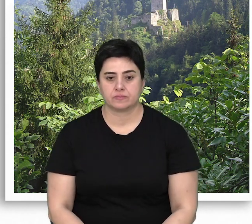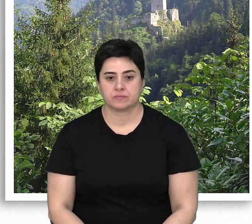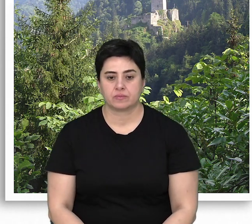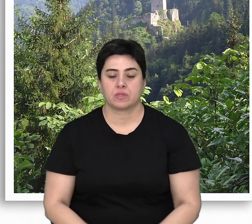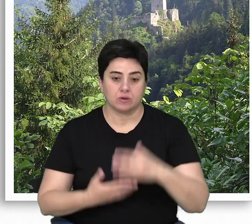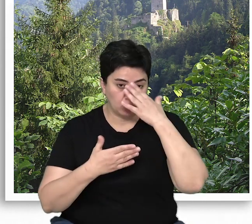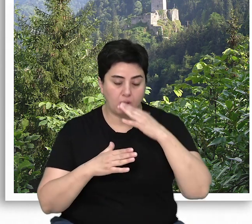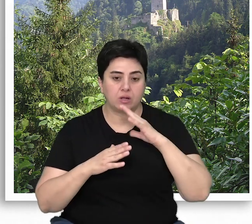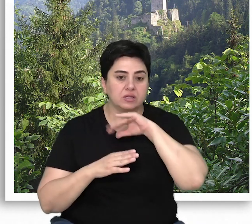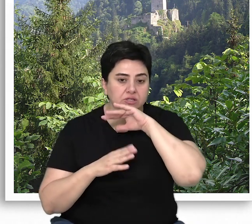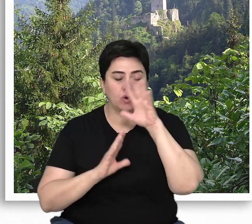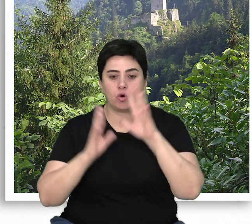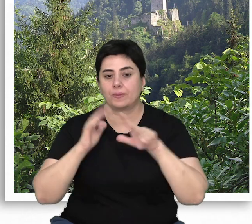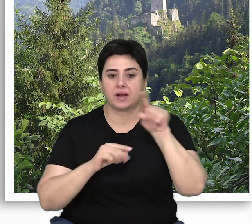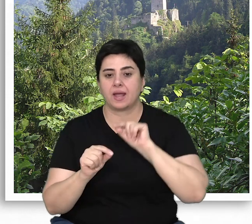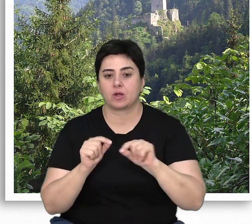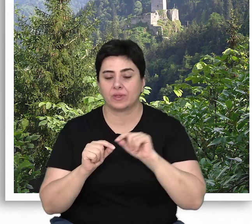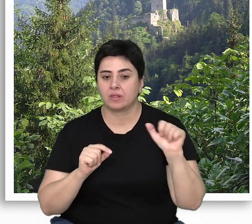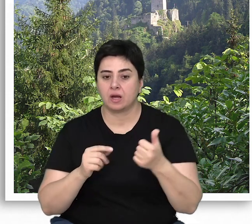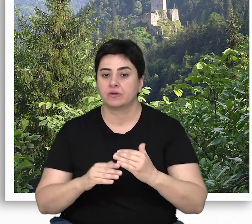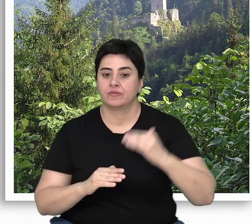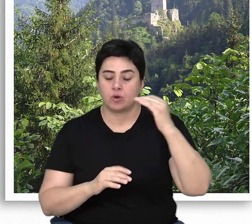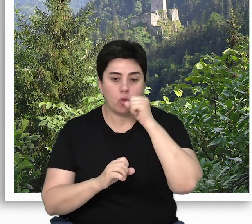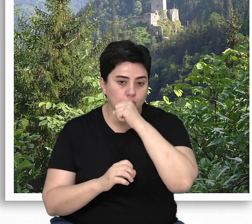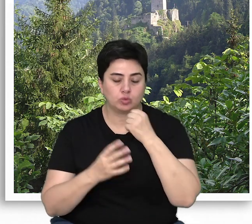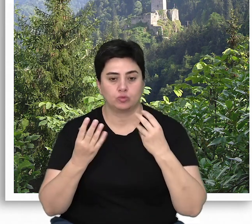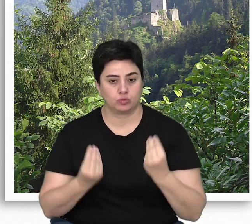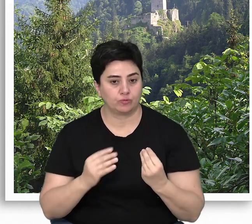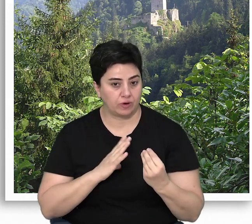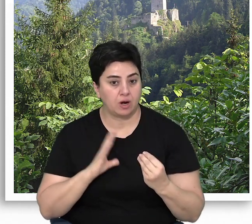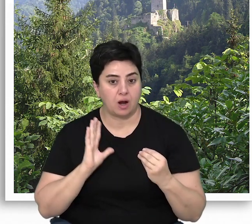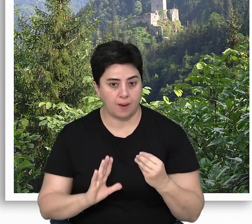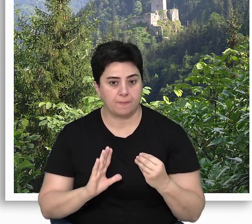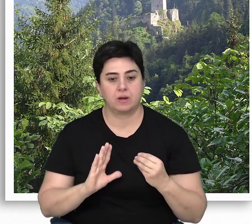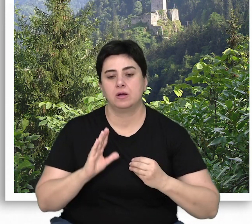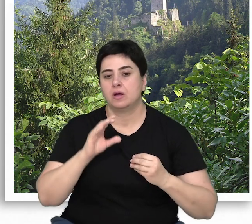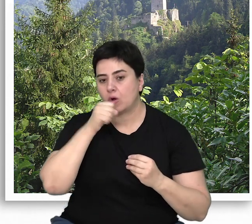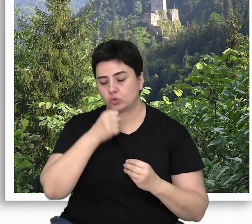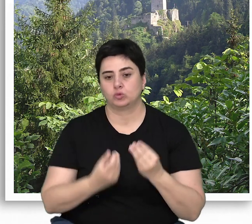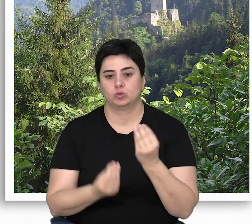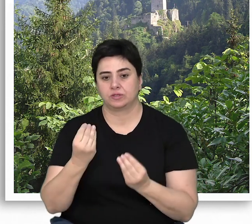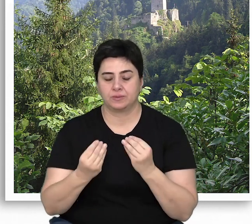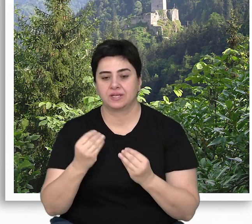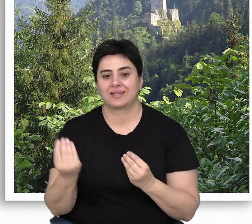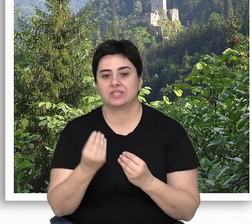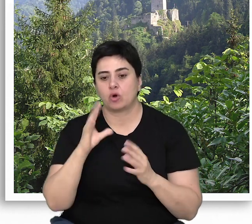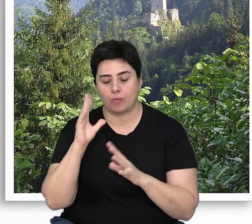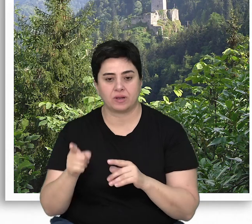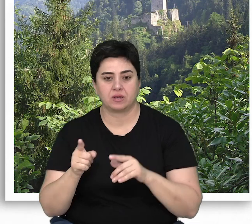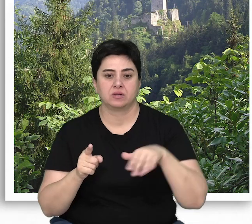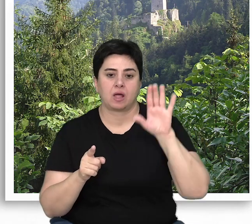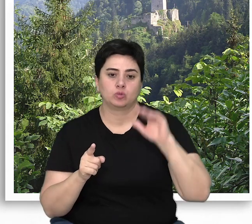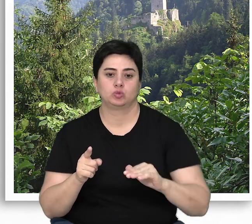Doğal Yaşlı Ormanlarda ekonomik değeri yüksek odunlar olmasına karşın, birim alanda odun üretimi genç